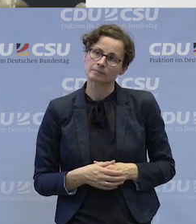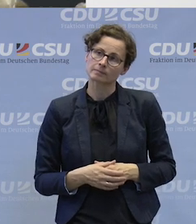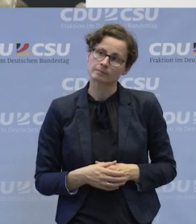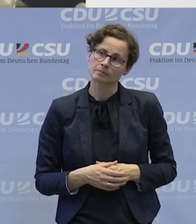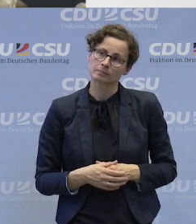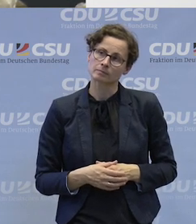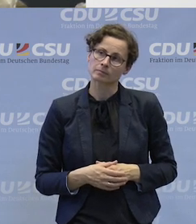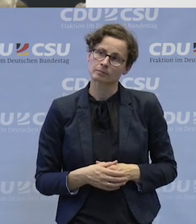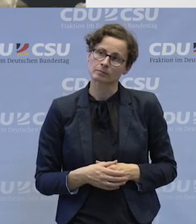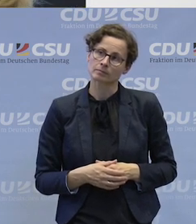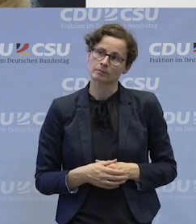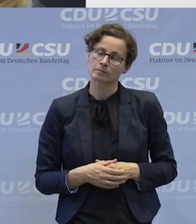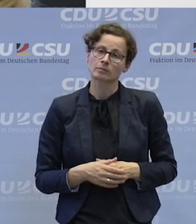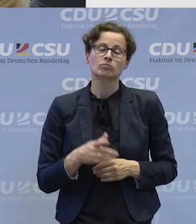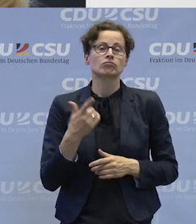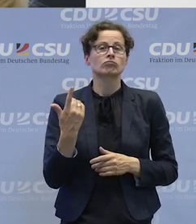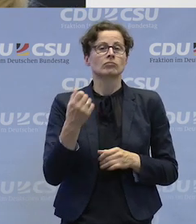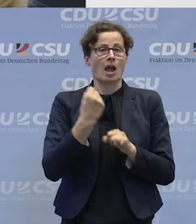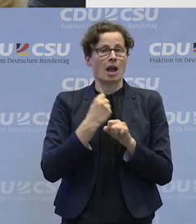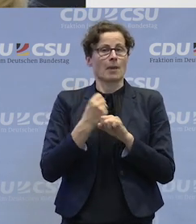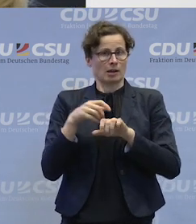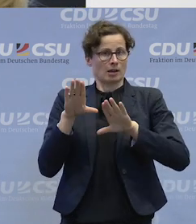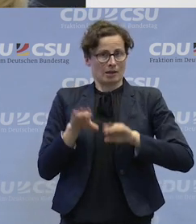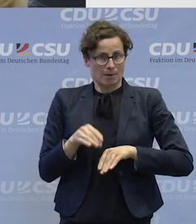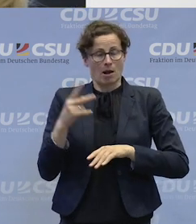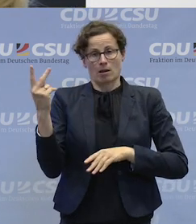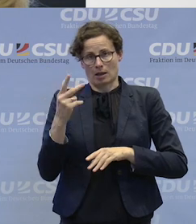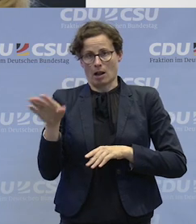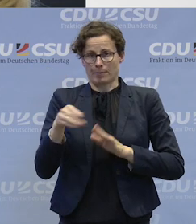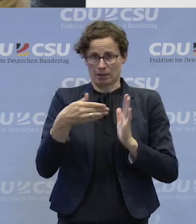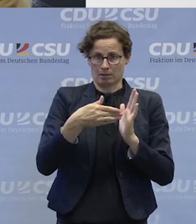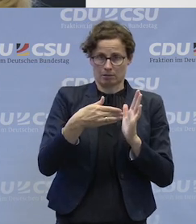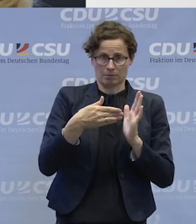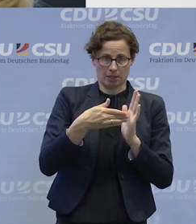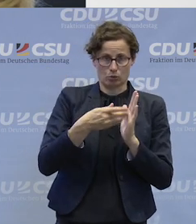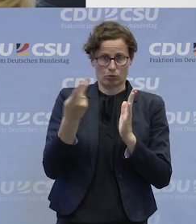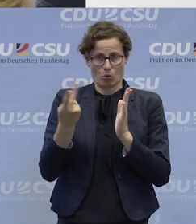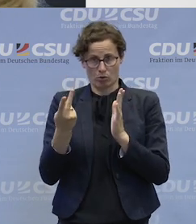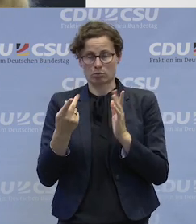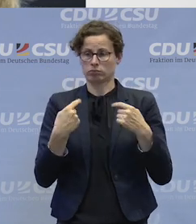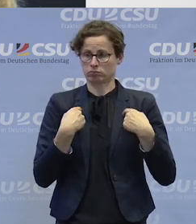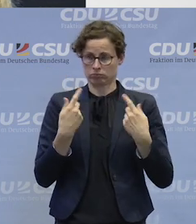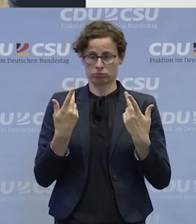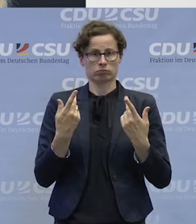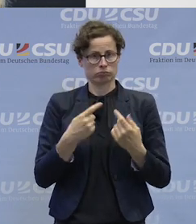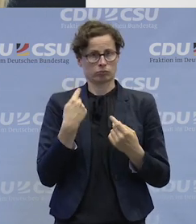Die Arbeit von, eigentlich von allen Arbeitnehmern, also die Deutsche Gesetzliche Unfallversicherung ist für alle